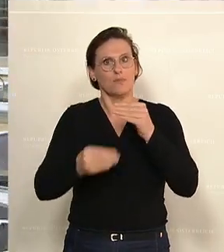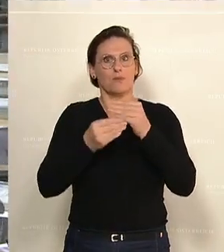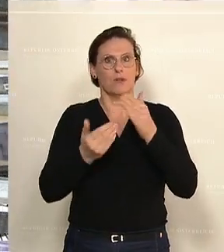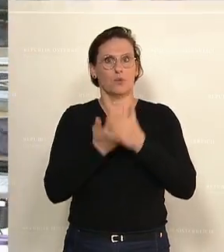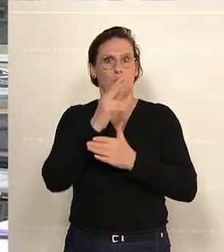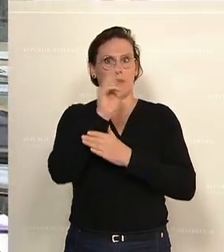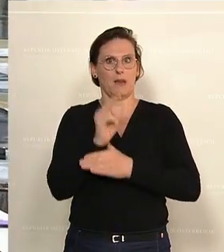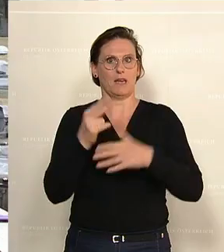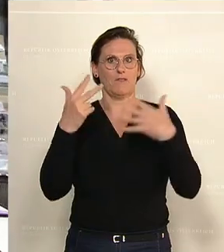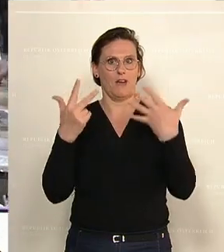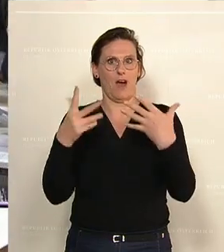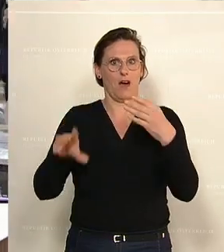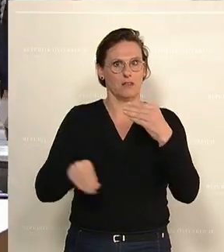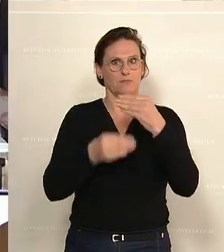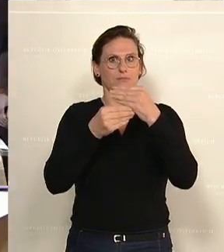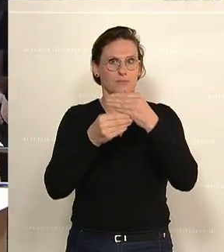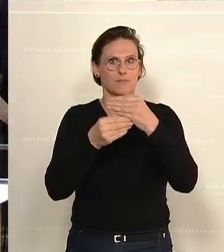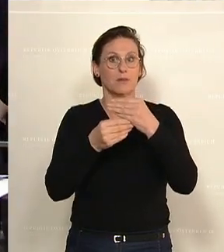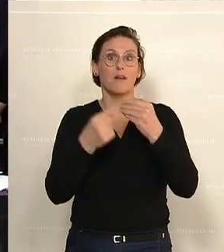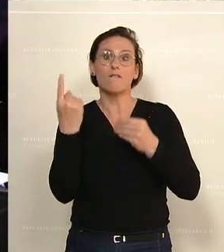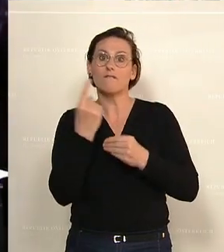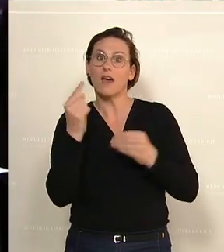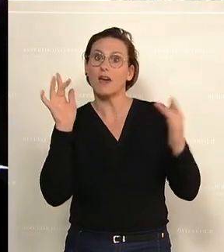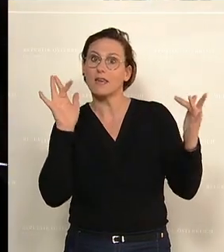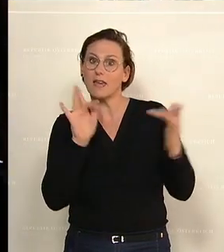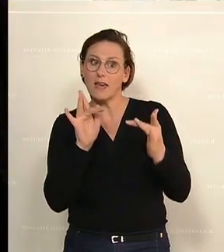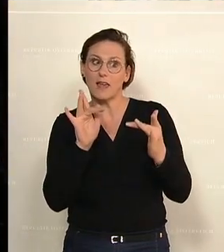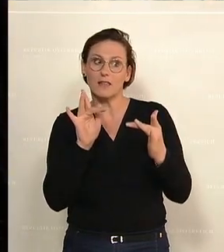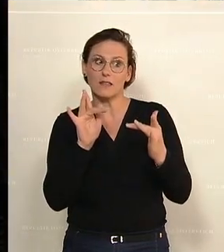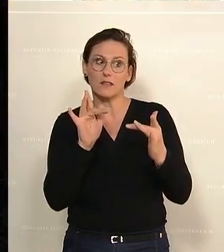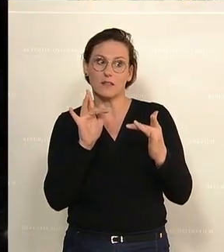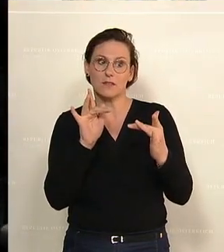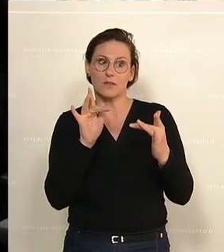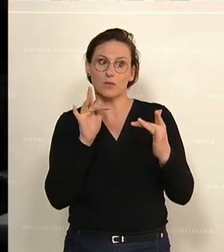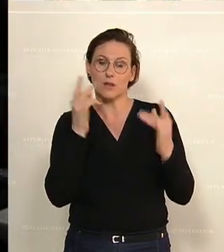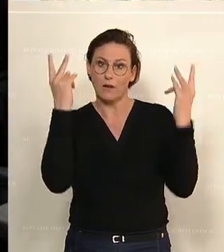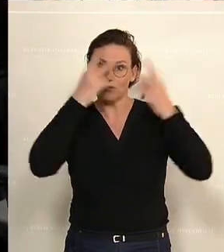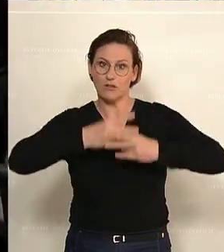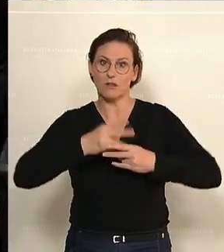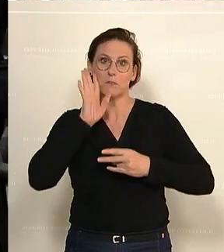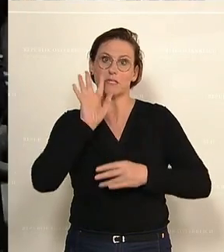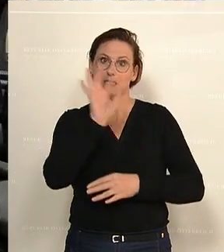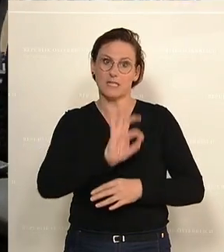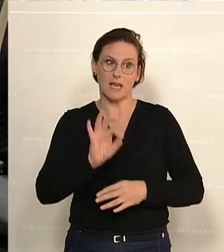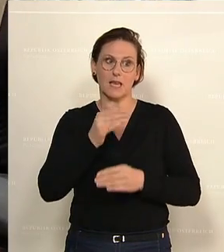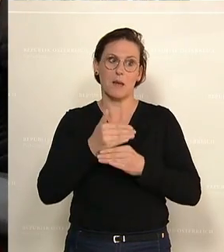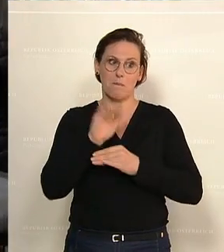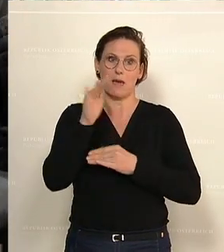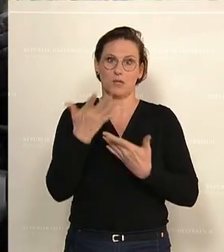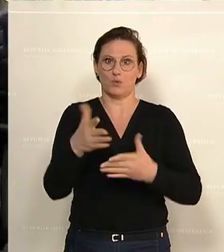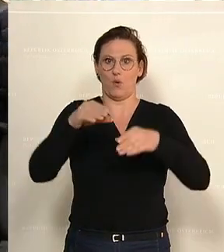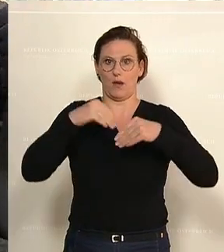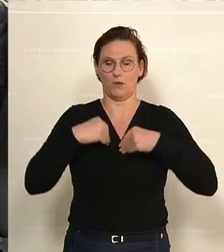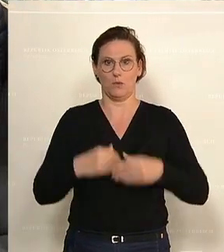behandelt und abgestimmt. Wer spricht sich dafür aus, den bitte ich um ein Zeichen. Das ist mit Mehrheit so